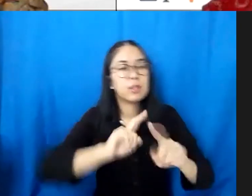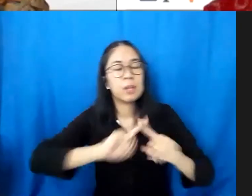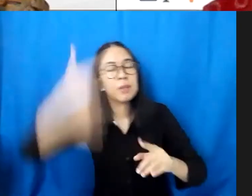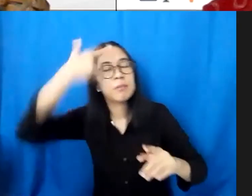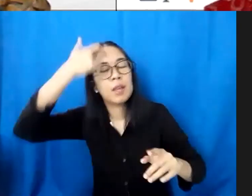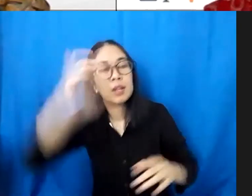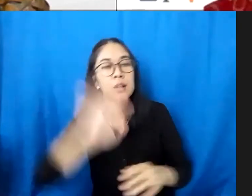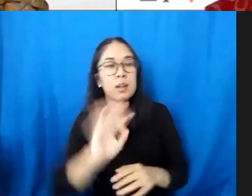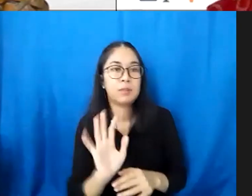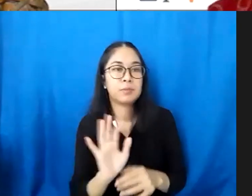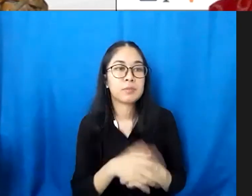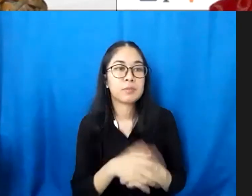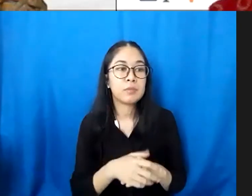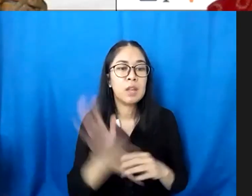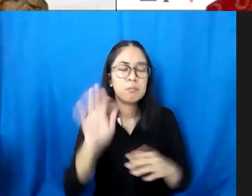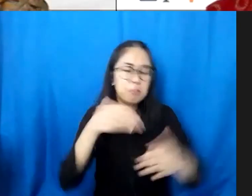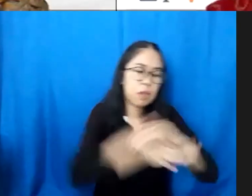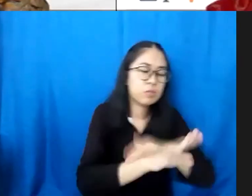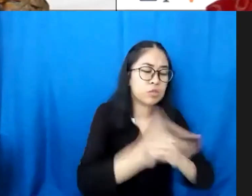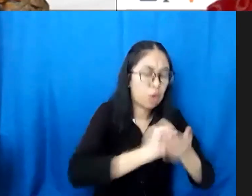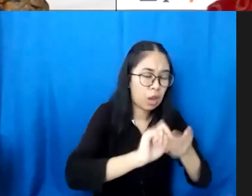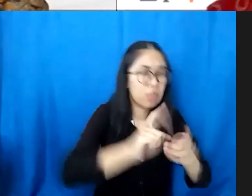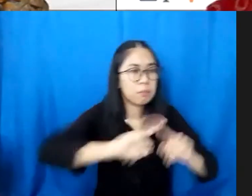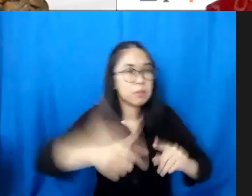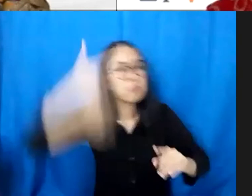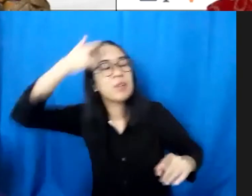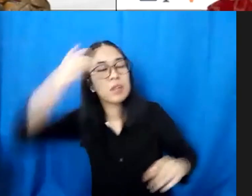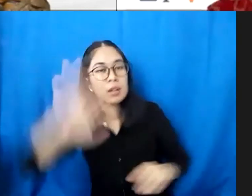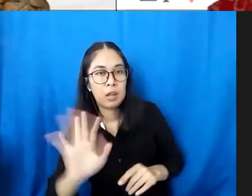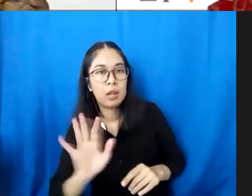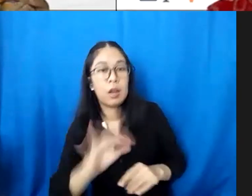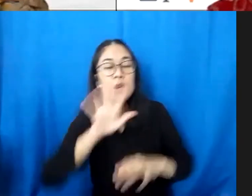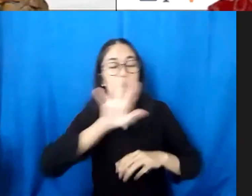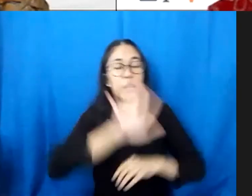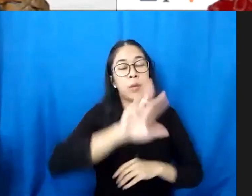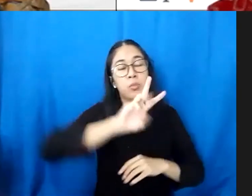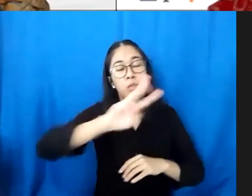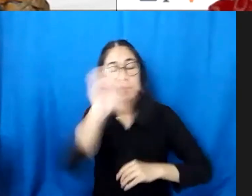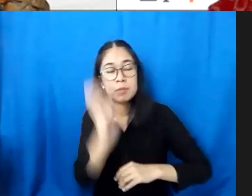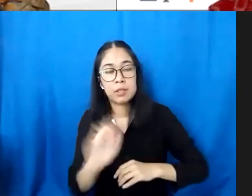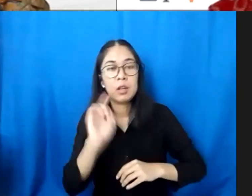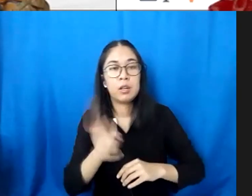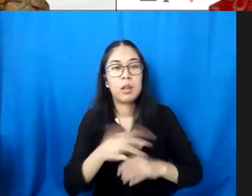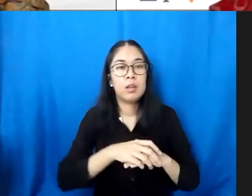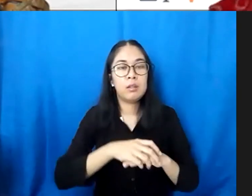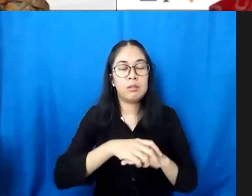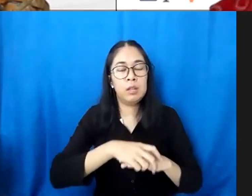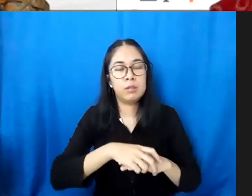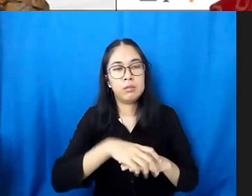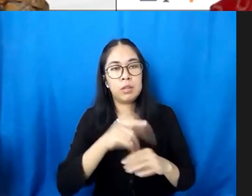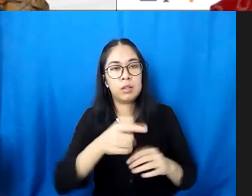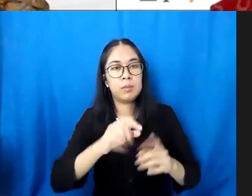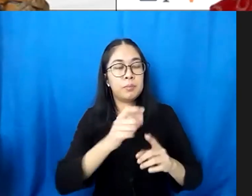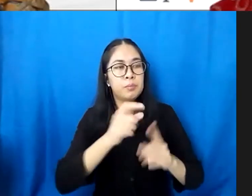hanya masuk sekolah tapi tidak learning bagaimana 53% punya potensi produktivitas di 18